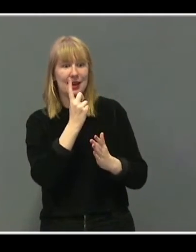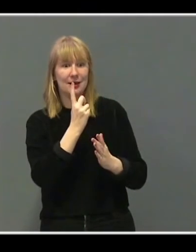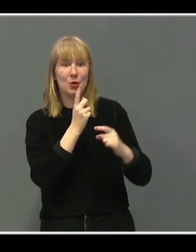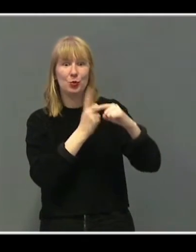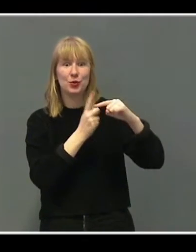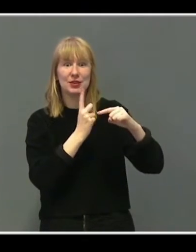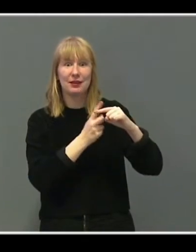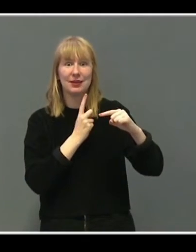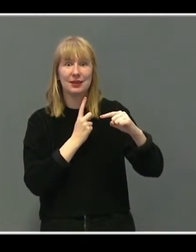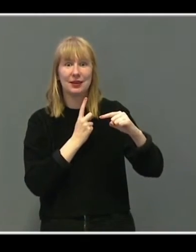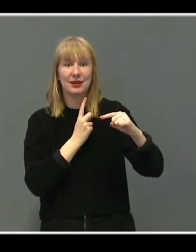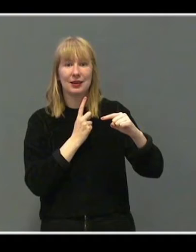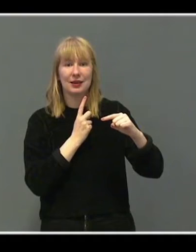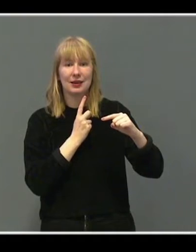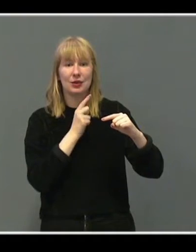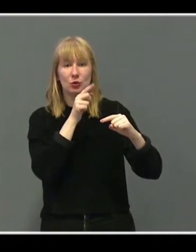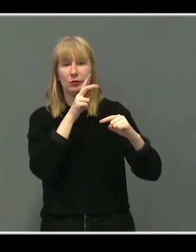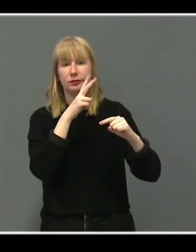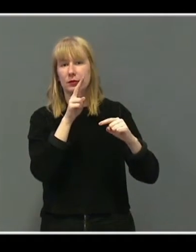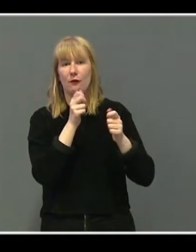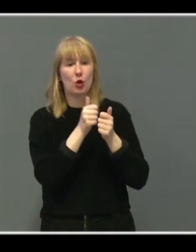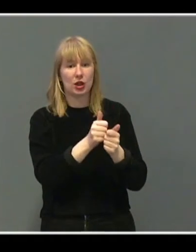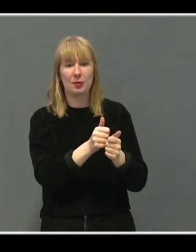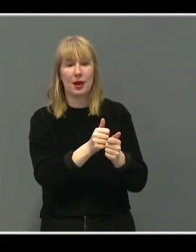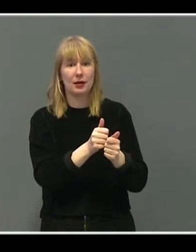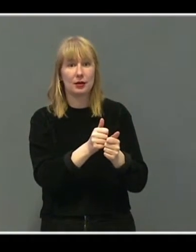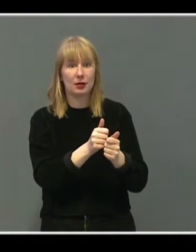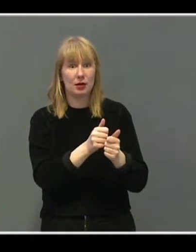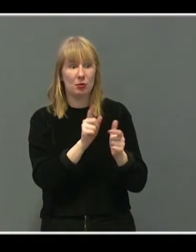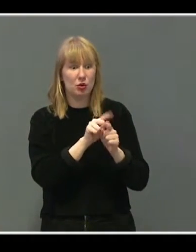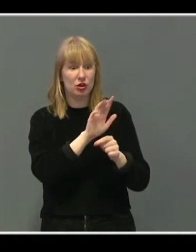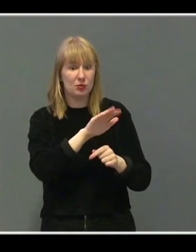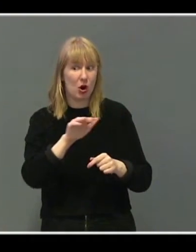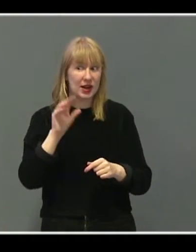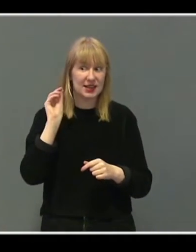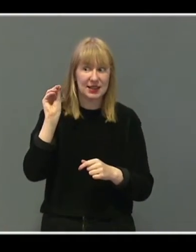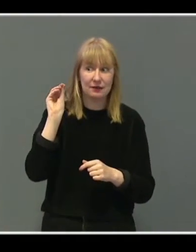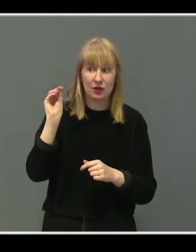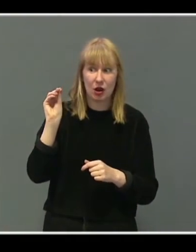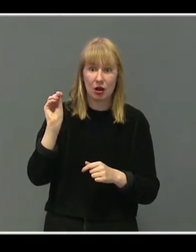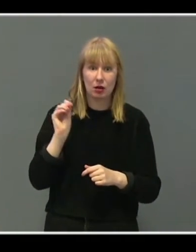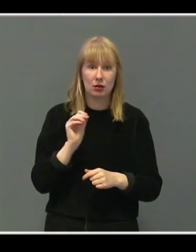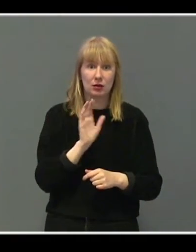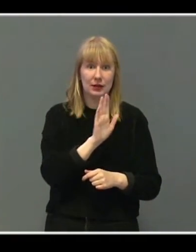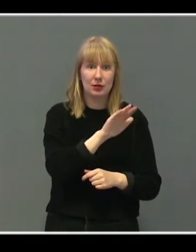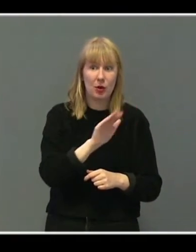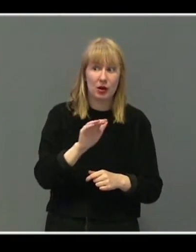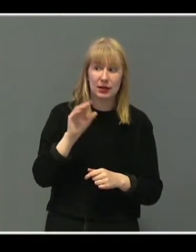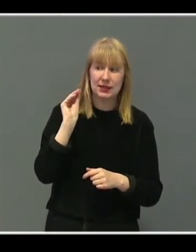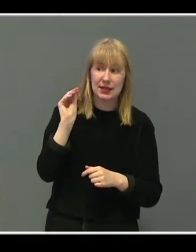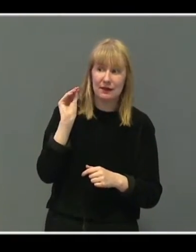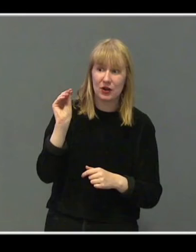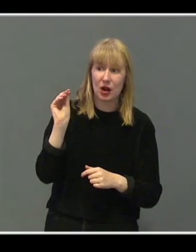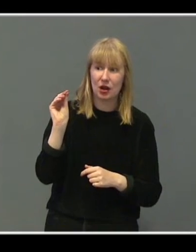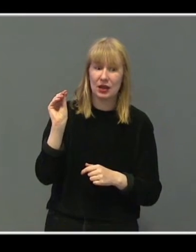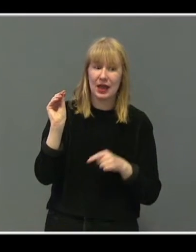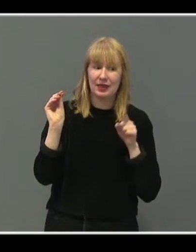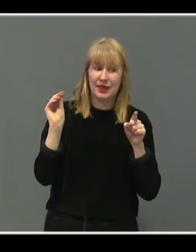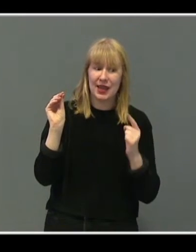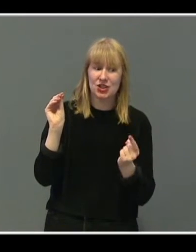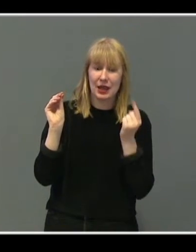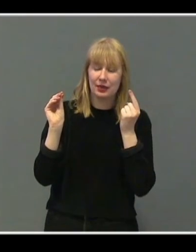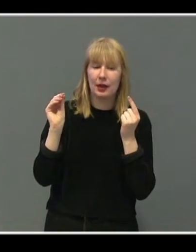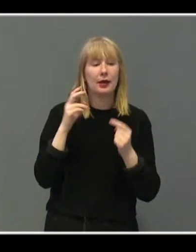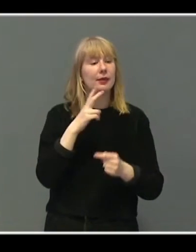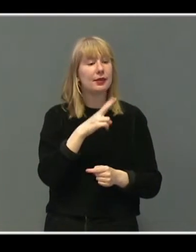inne, men også hvis noe dårlig skjer der inne, vil ditt barn da komme til deg? Vil ditt barn oppsøke deg, og du, det her skjedde?